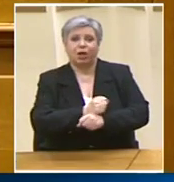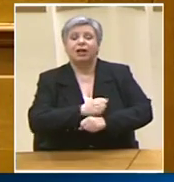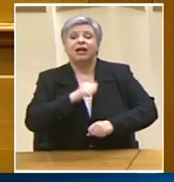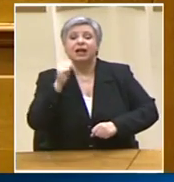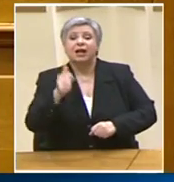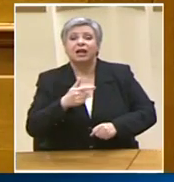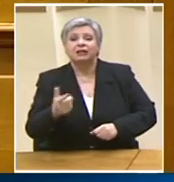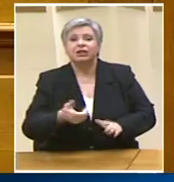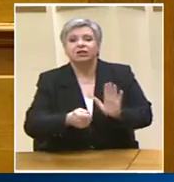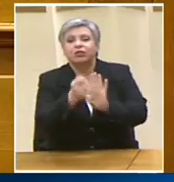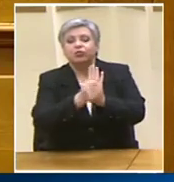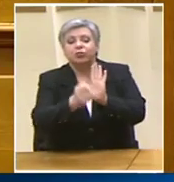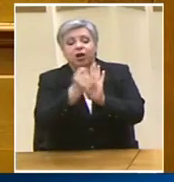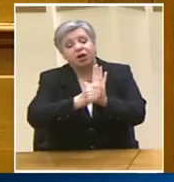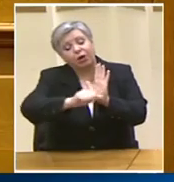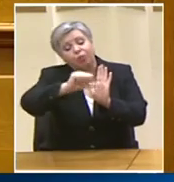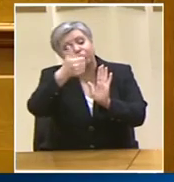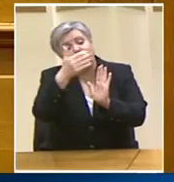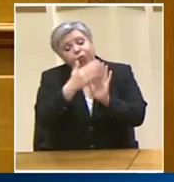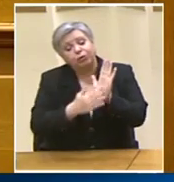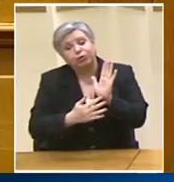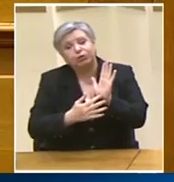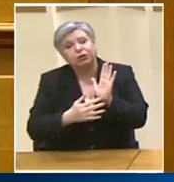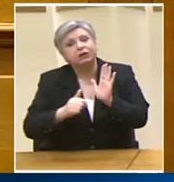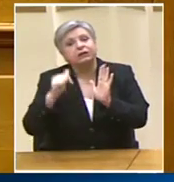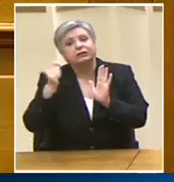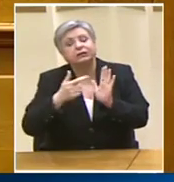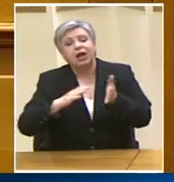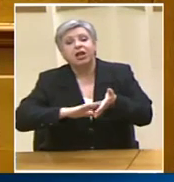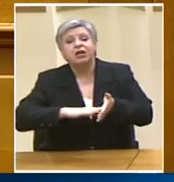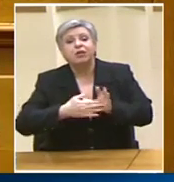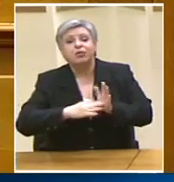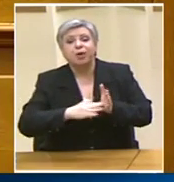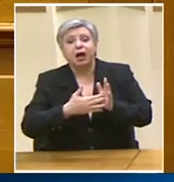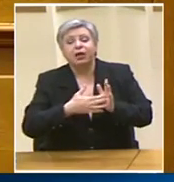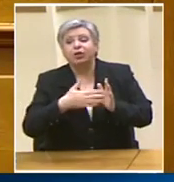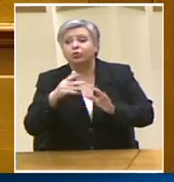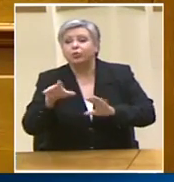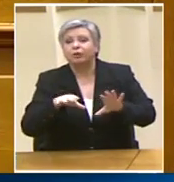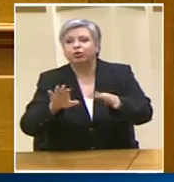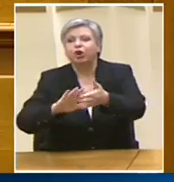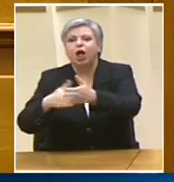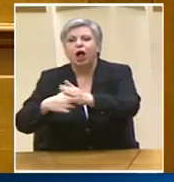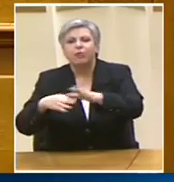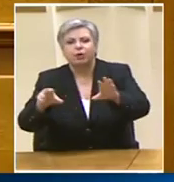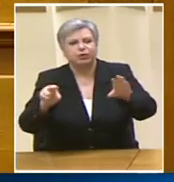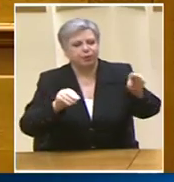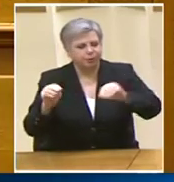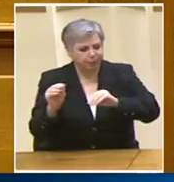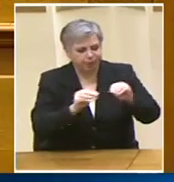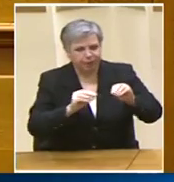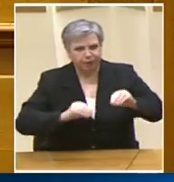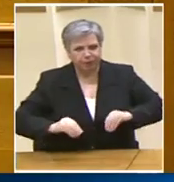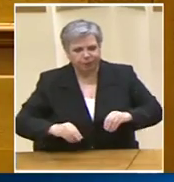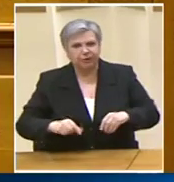τους μετακλητούς στην κυβέρνηση του ΣΥΡΙΖΑ σήμερα που τους διπλασιάζεται αυτούς τους μετακλητούς προχθές που ο Πολάκης ήρθε σε αυτό